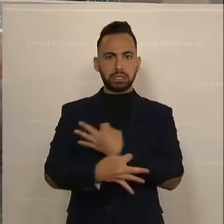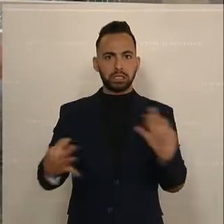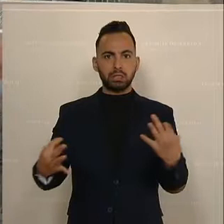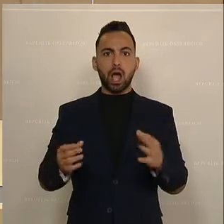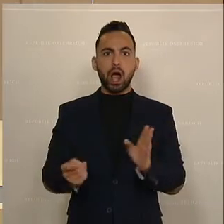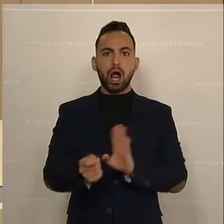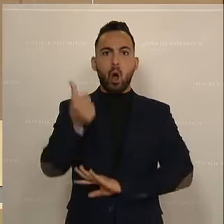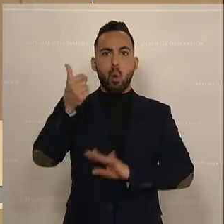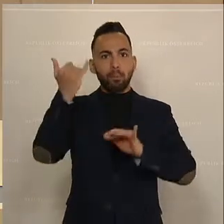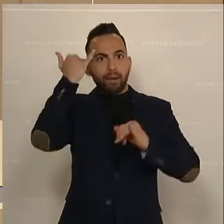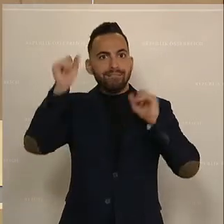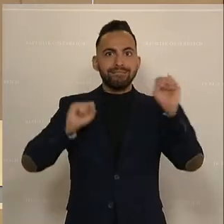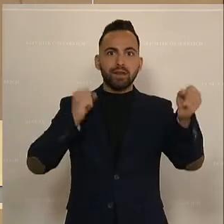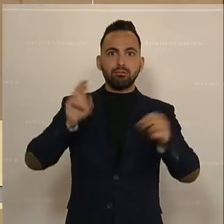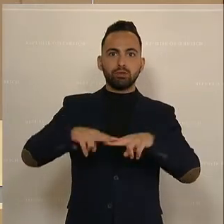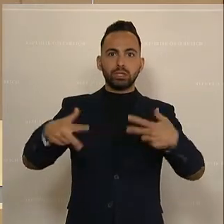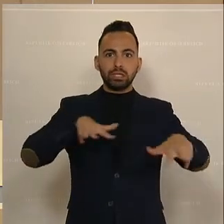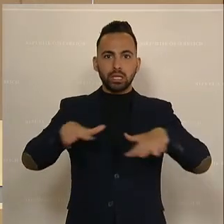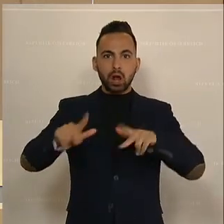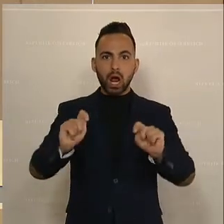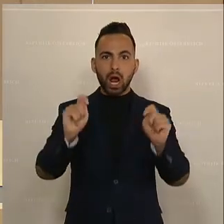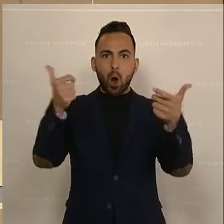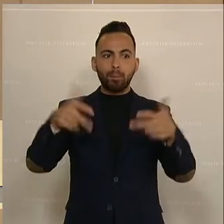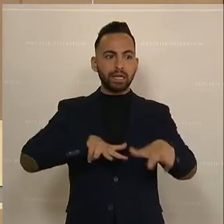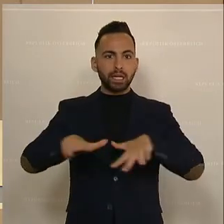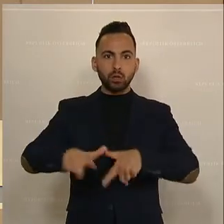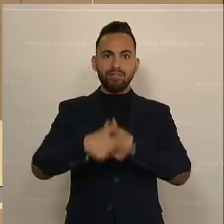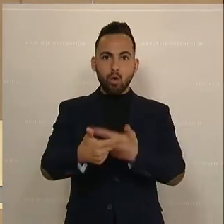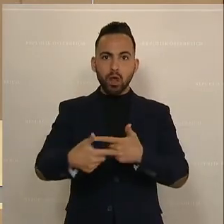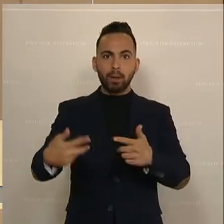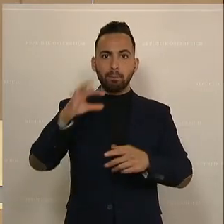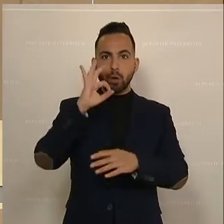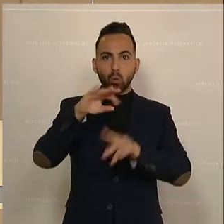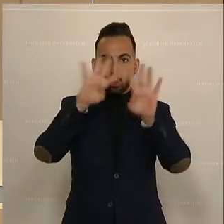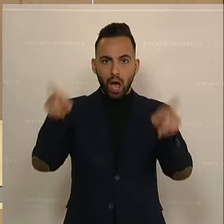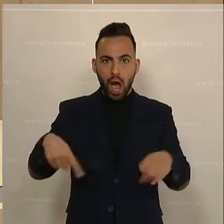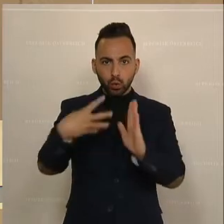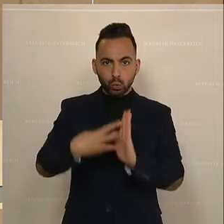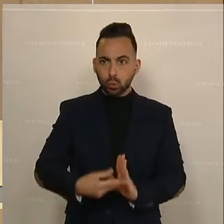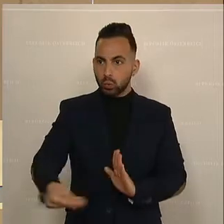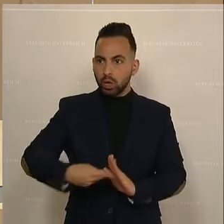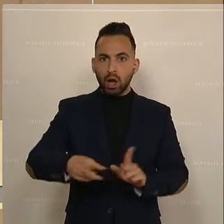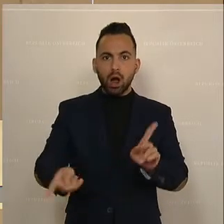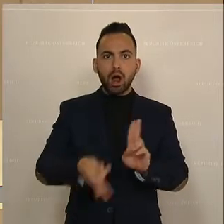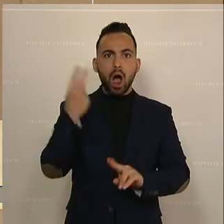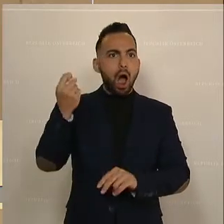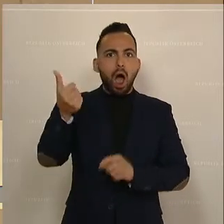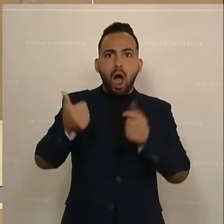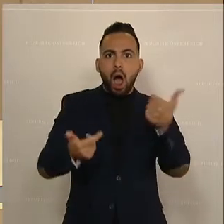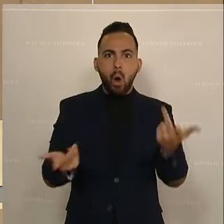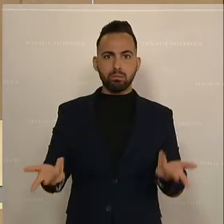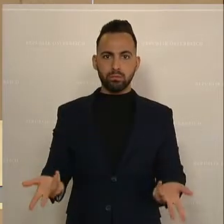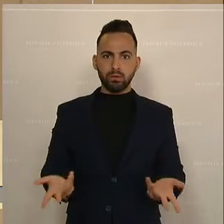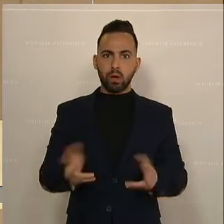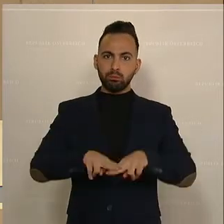Initiativen der Bundesregierung. Es gibt kaum Regierungsvorlagen zu begutachten. Und ich frage mich, woran arbeitet diese Bundesregierung